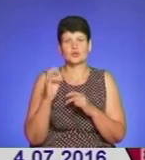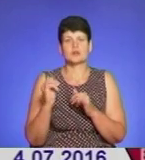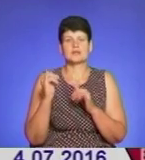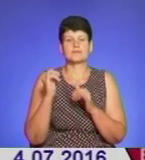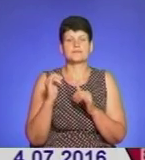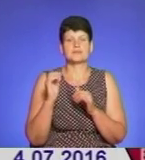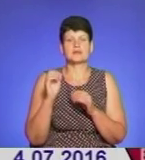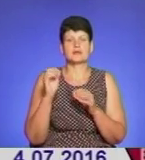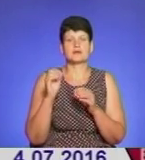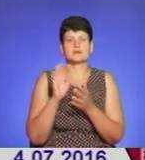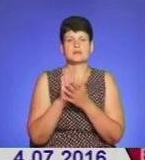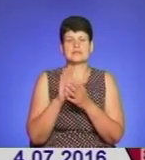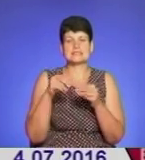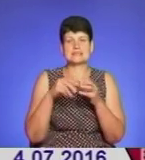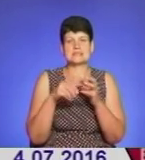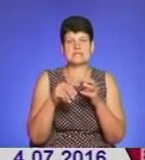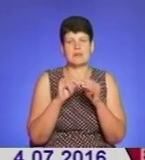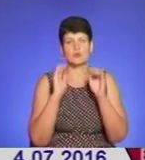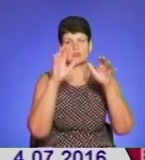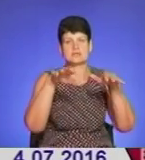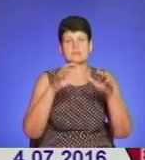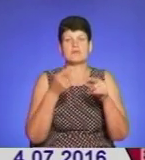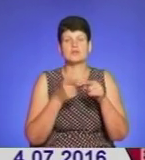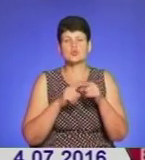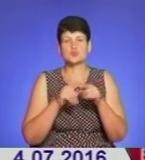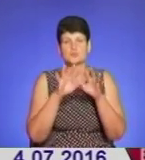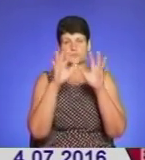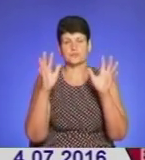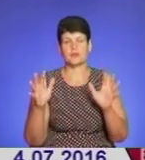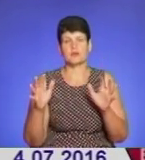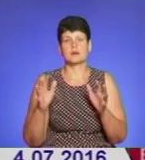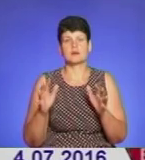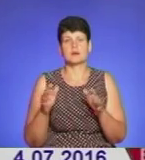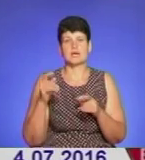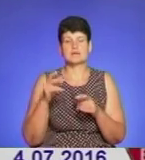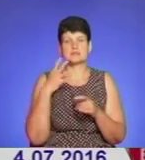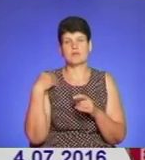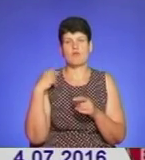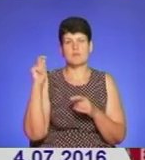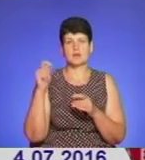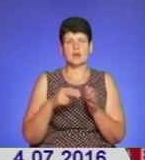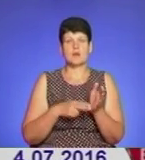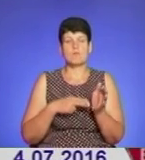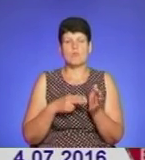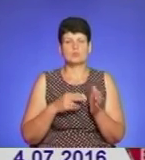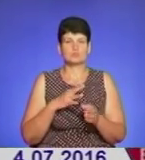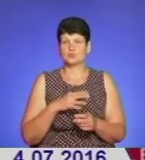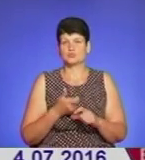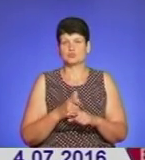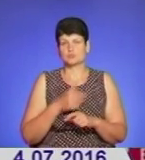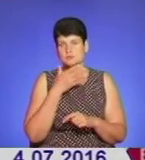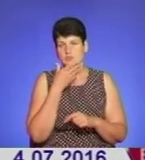могилу, хто пам'ятає, як освячили цю могилу, як з Львова приїхав поїзд. Досить було зворушливого.